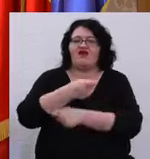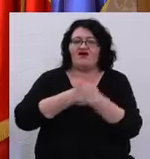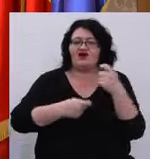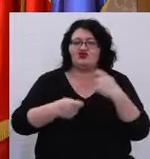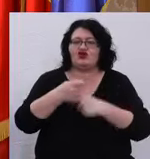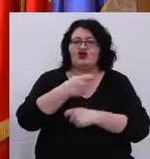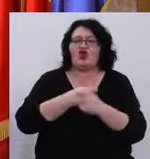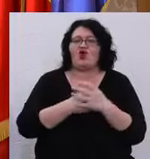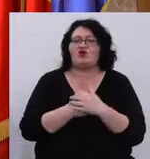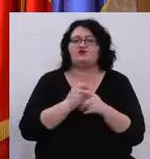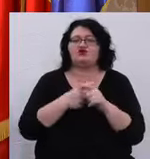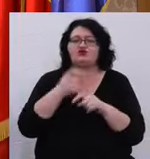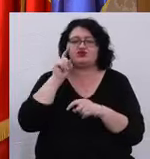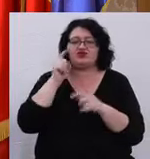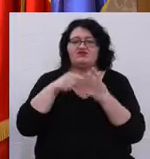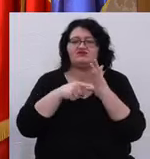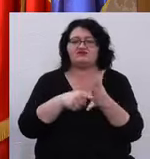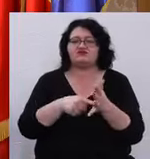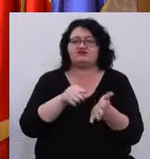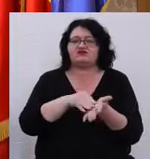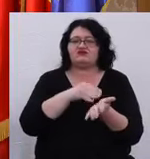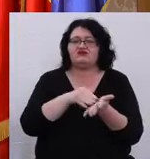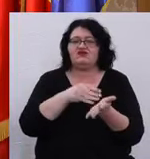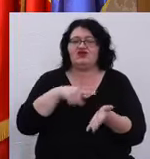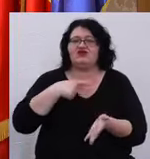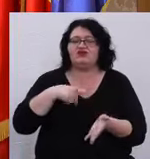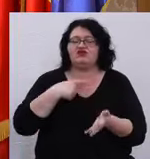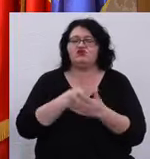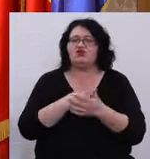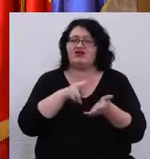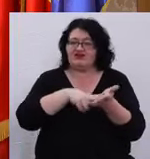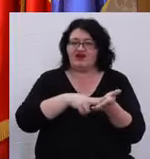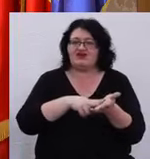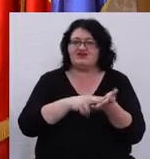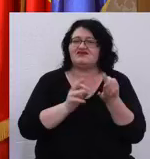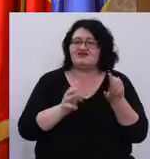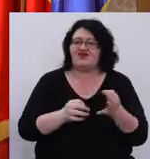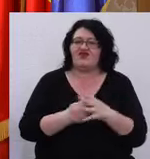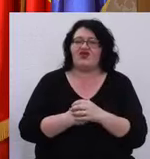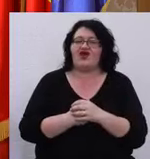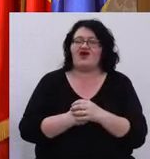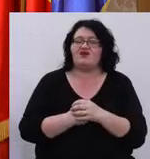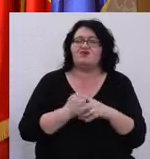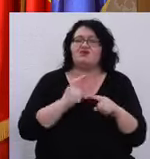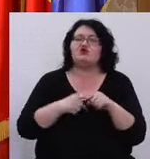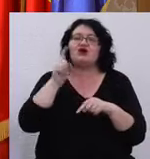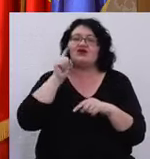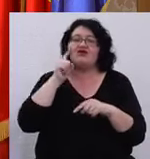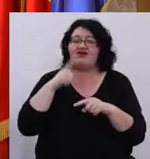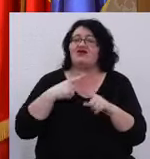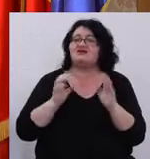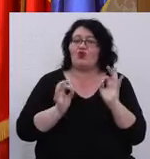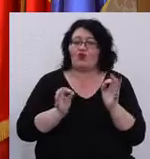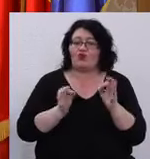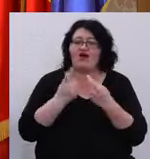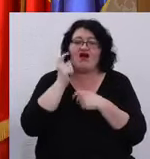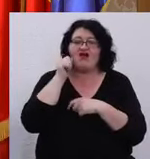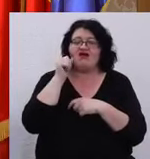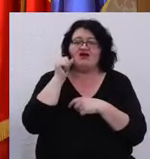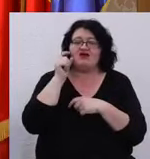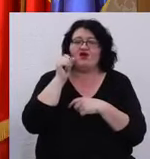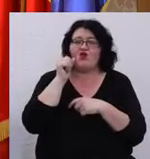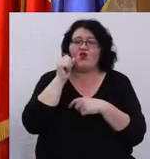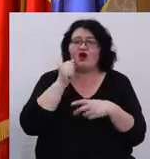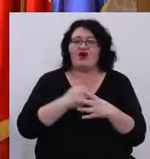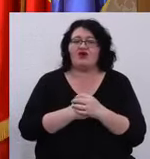Și cred că aceste sentimente sunt îndreptățite și cred că e firesc că oamenii